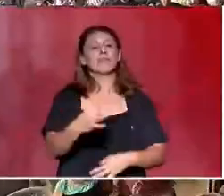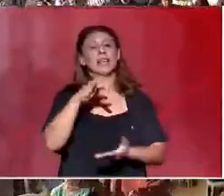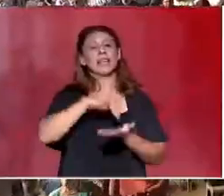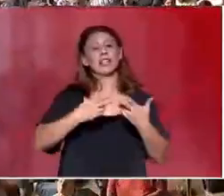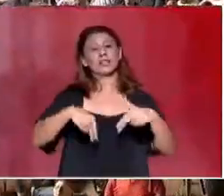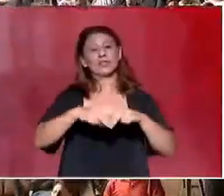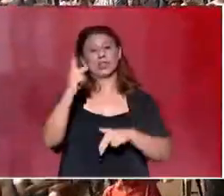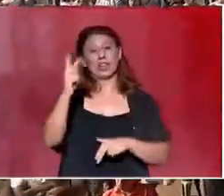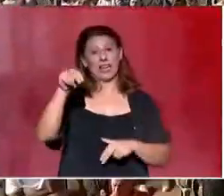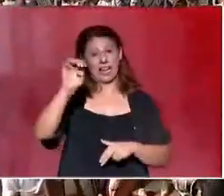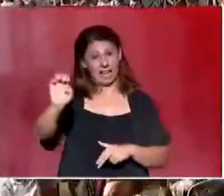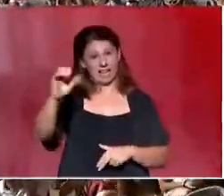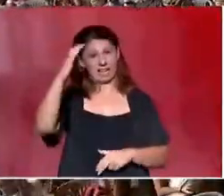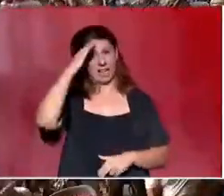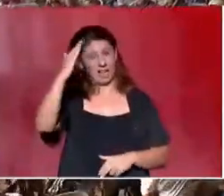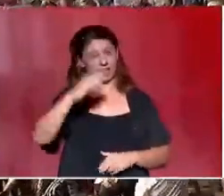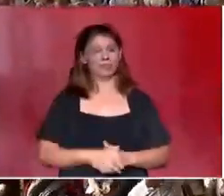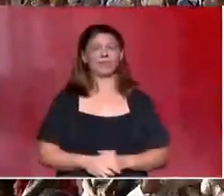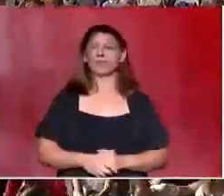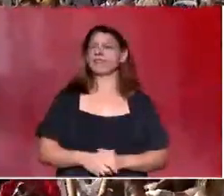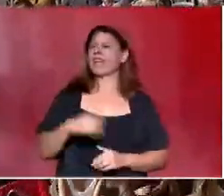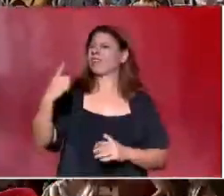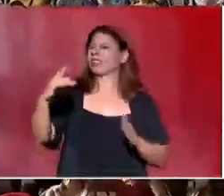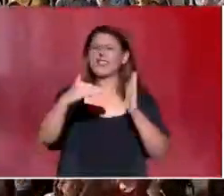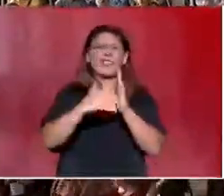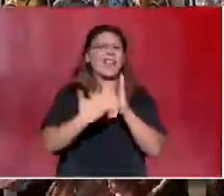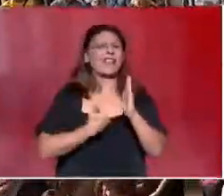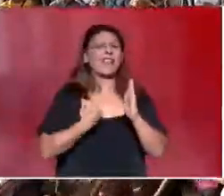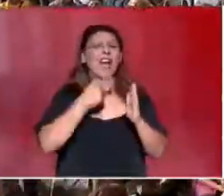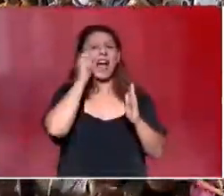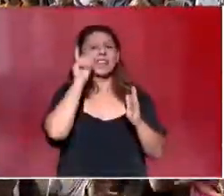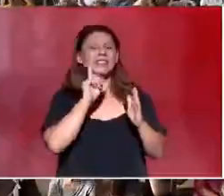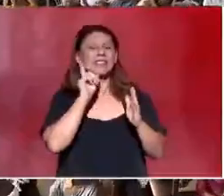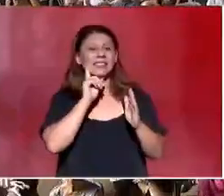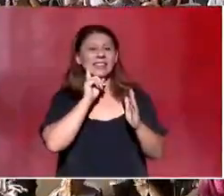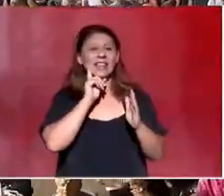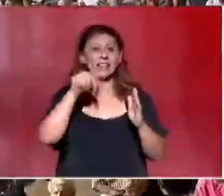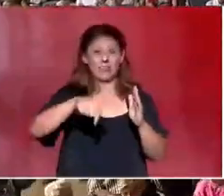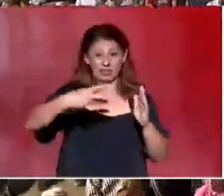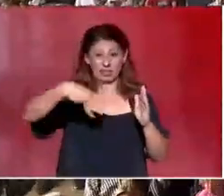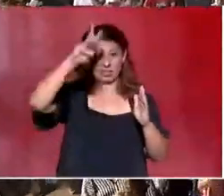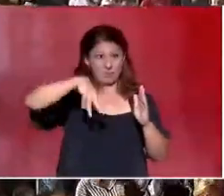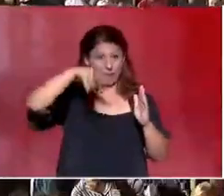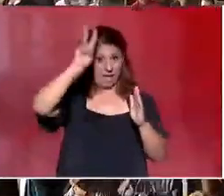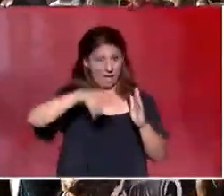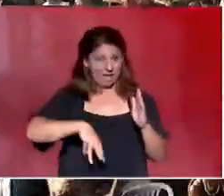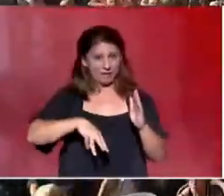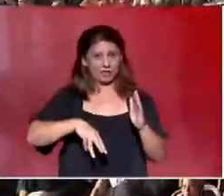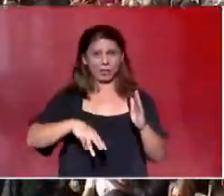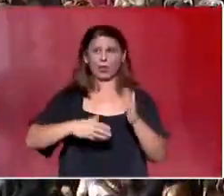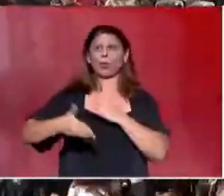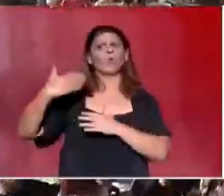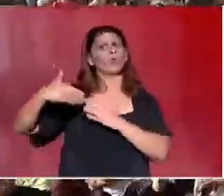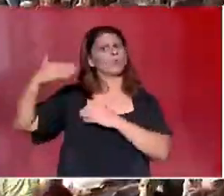χαιρετίζουμε τους εκατοντάδες χιλιάδες νέους και νέες που αυτό το τριήμερο, αλλά και όλους τους